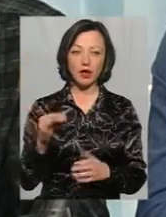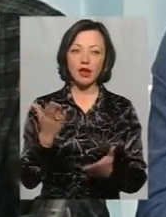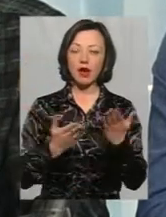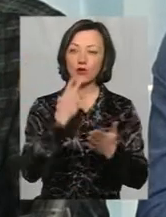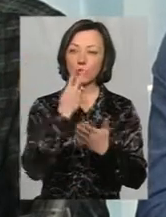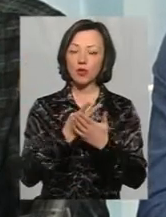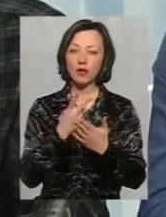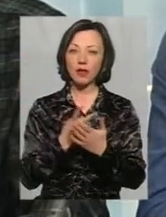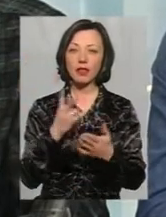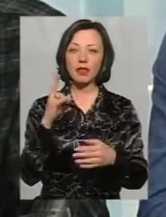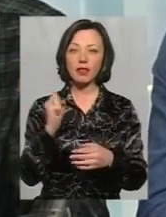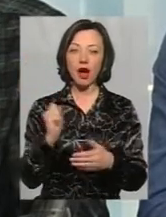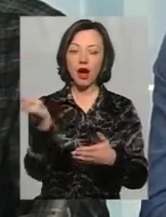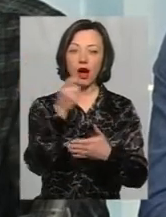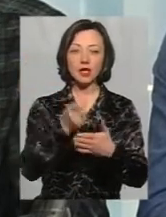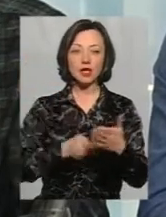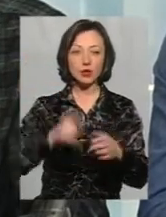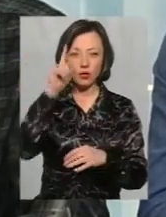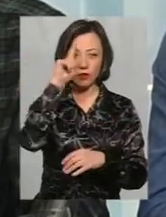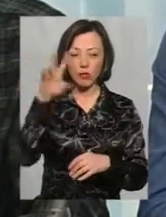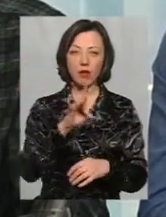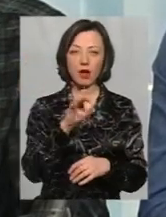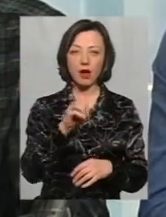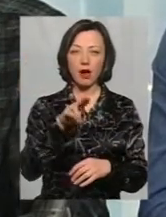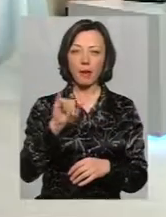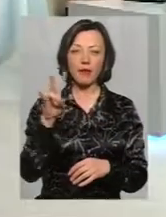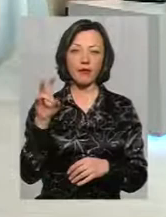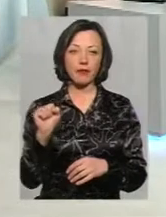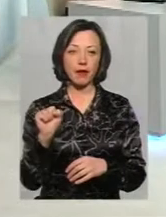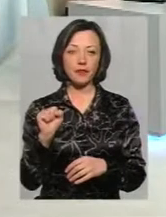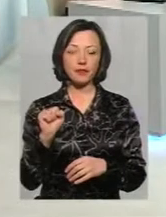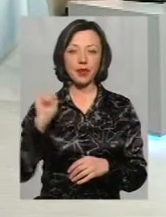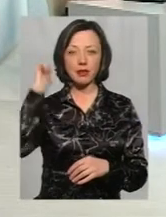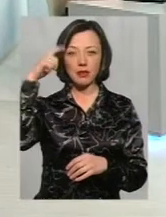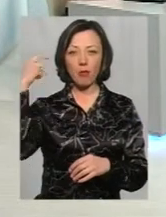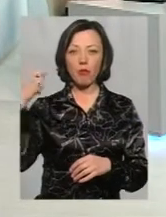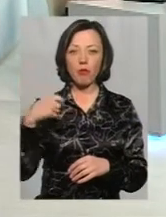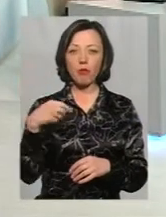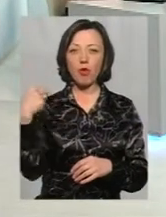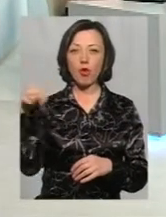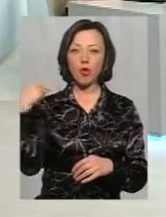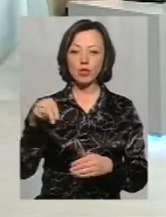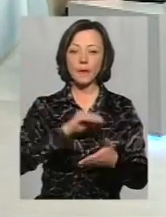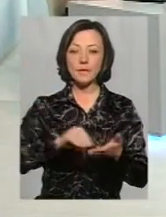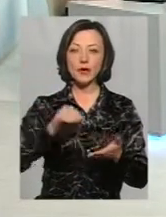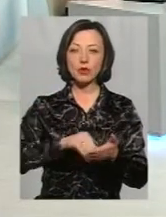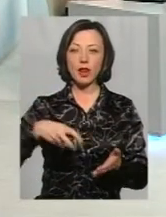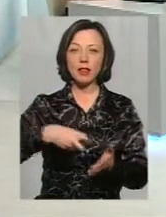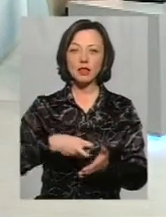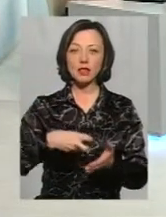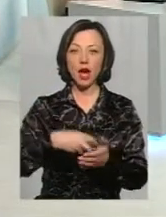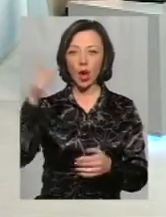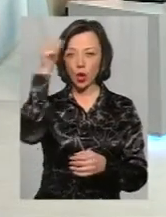поглянемо на картину, відому картину Іллі Рєпіна, «Запорожці пишуть листа турецькому султану», то, в